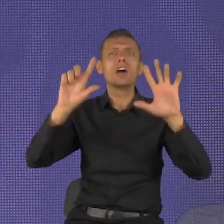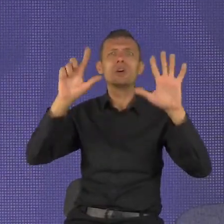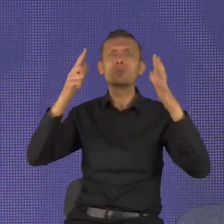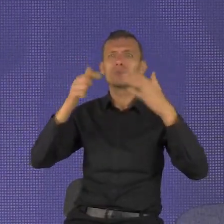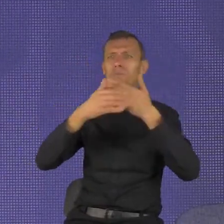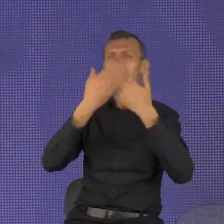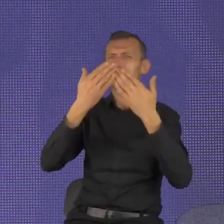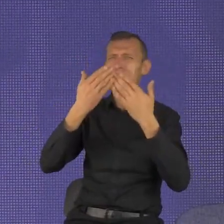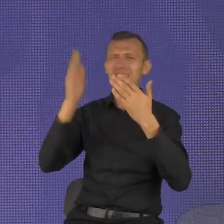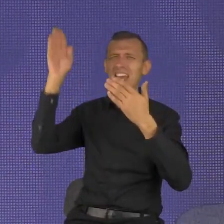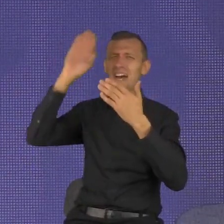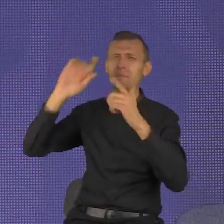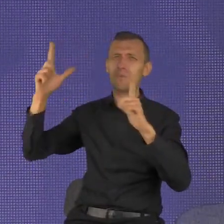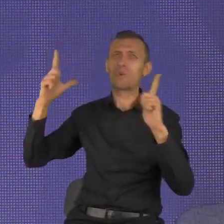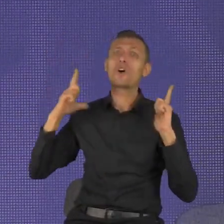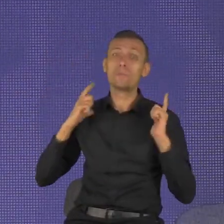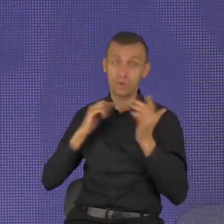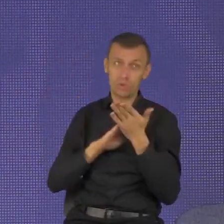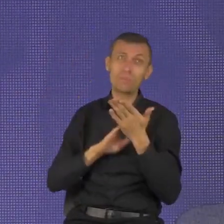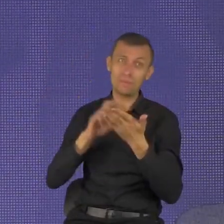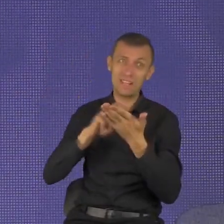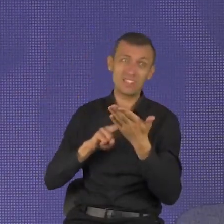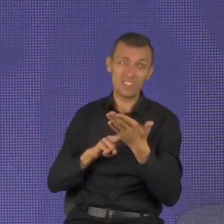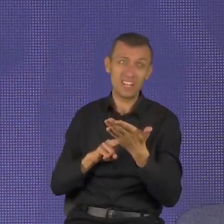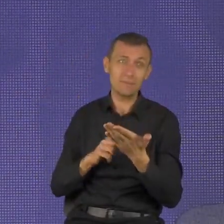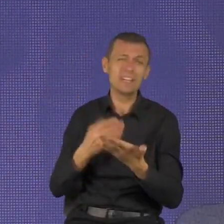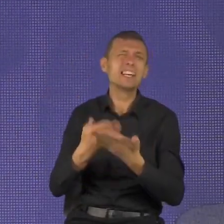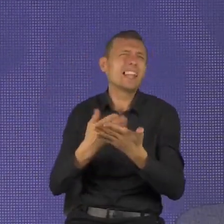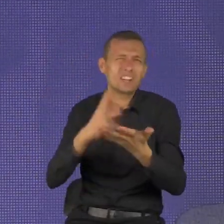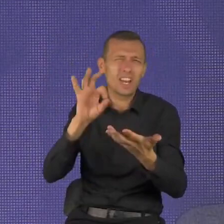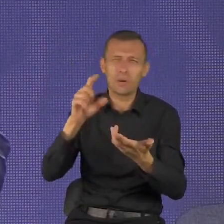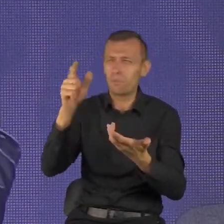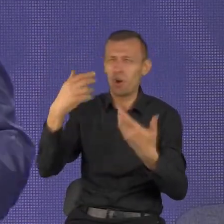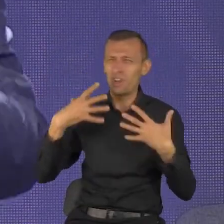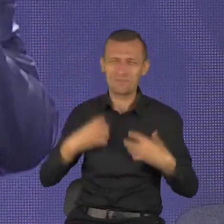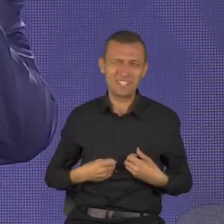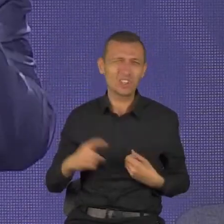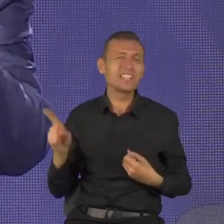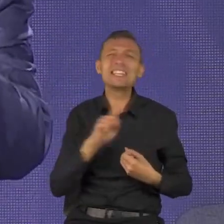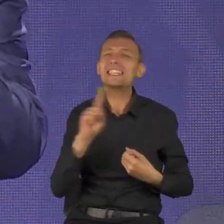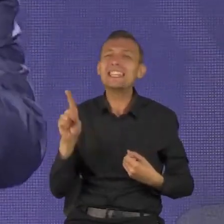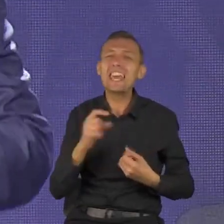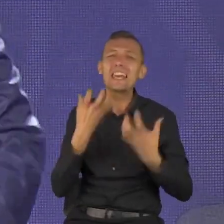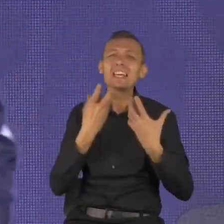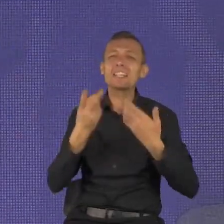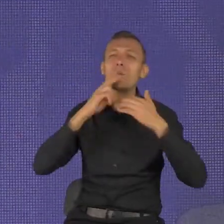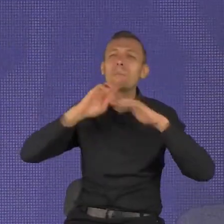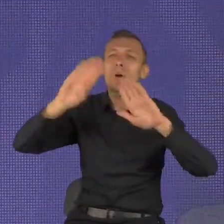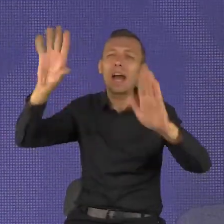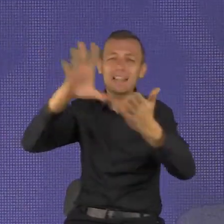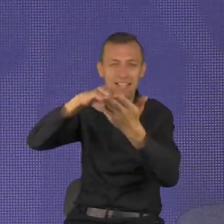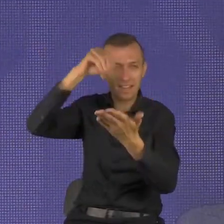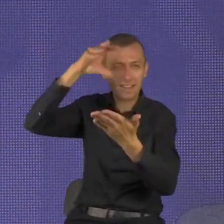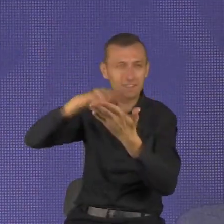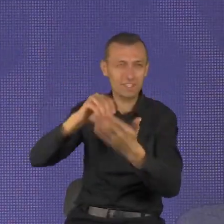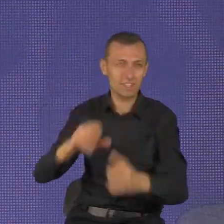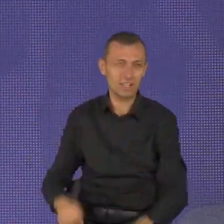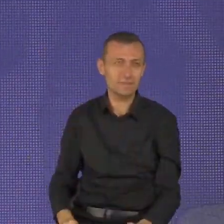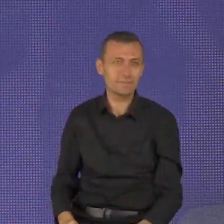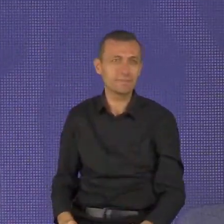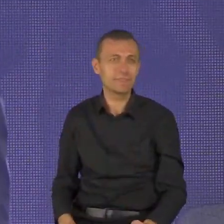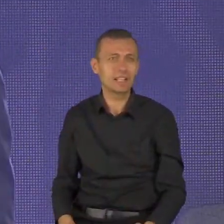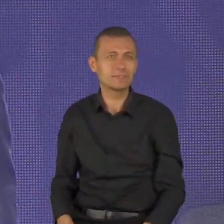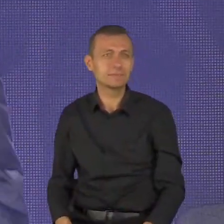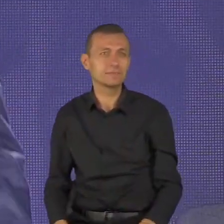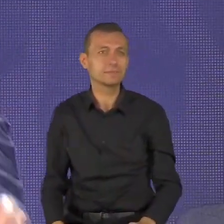Ważne jest też, co ja robię podczas mojego sabatu. Jeśli nie jesteś ostrożny, a wielu z nas nie jest, to używamy naszych